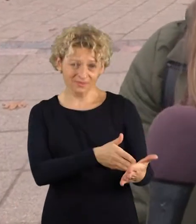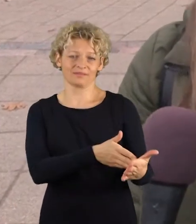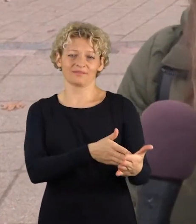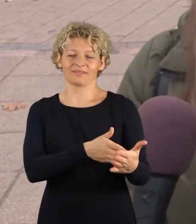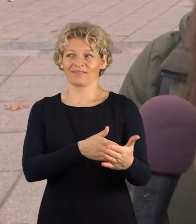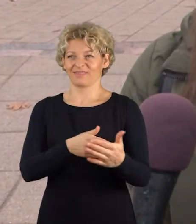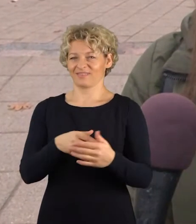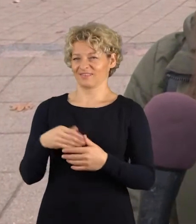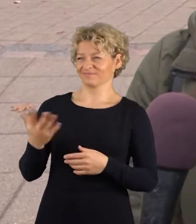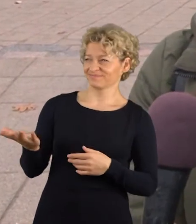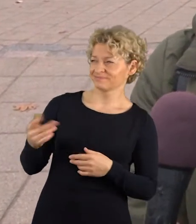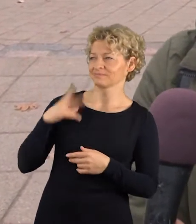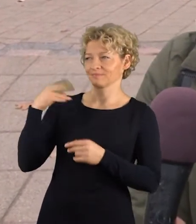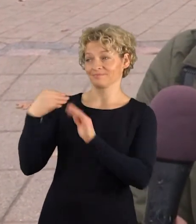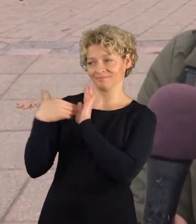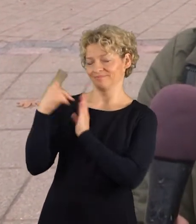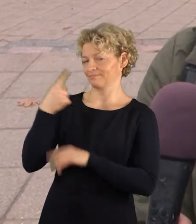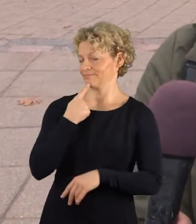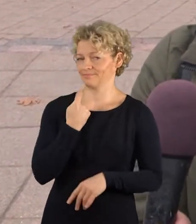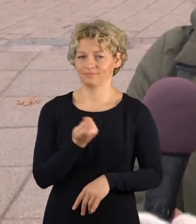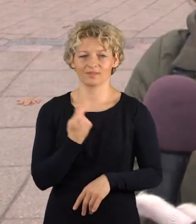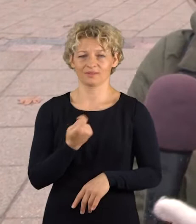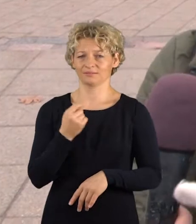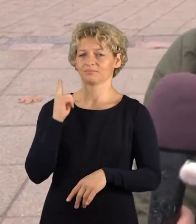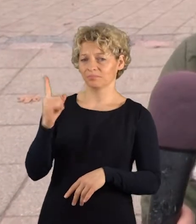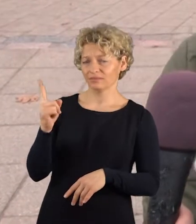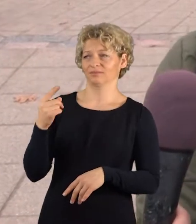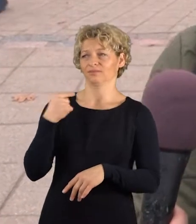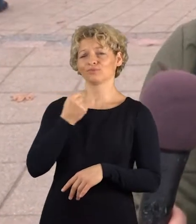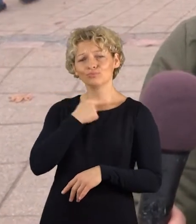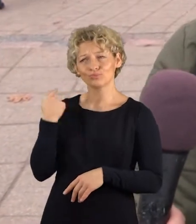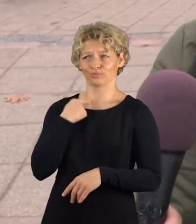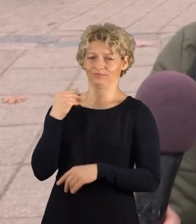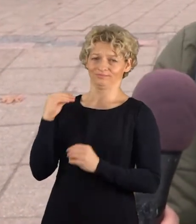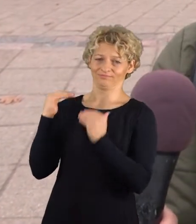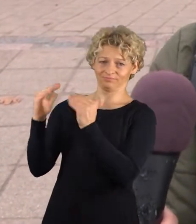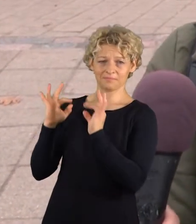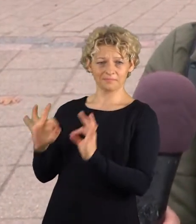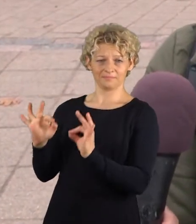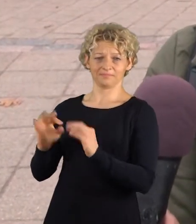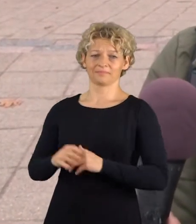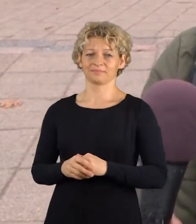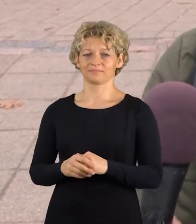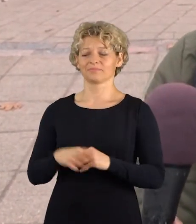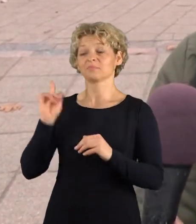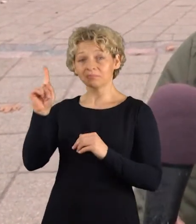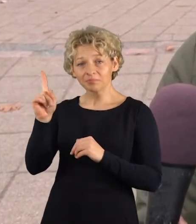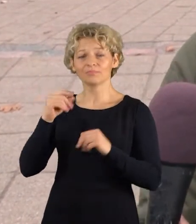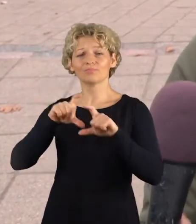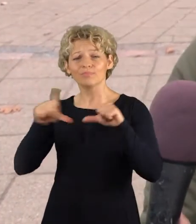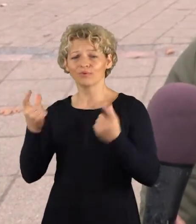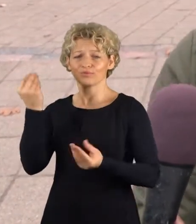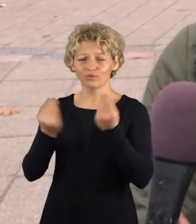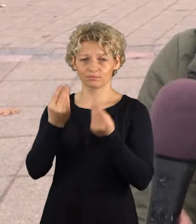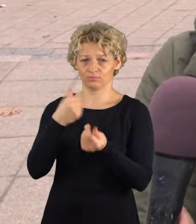Tai manau, kad remia. Bet galėtų daugiau, aišku, daugiau skirti vaikams visko. Nes mokyklai tikrai reikia, nes labai